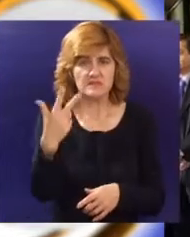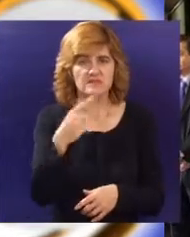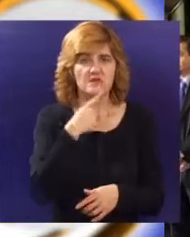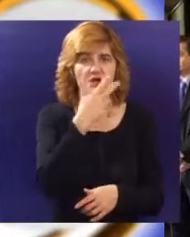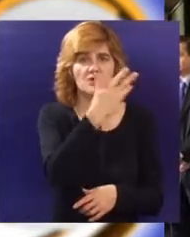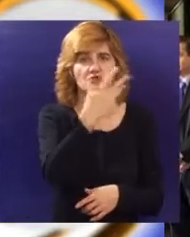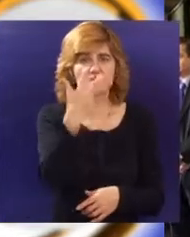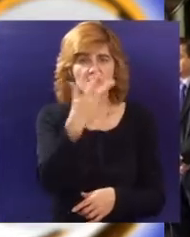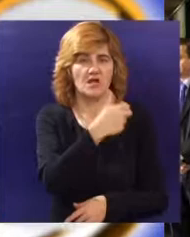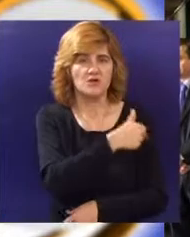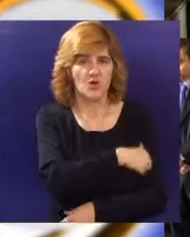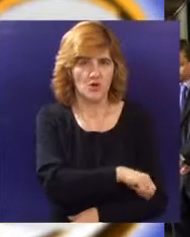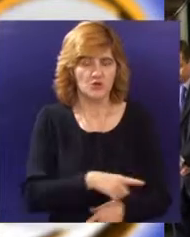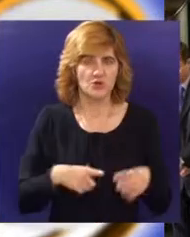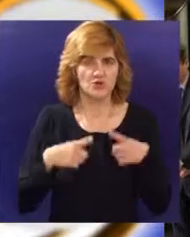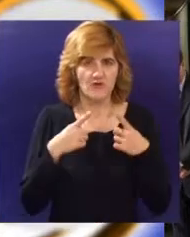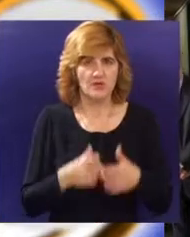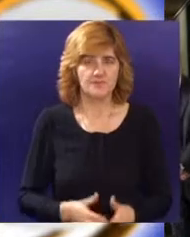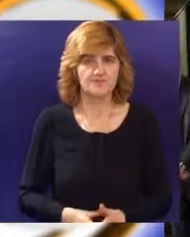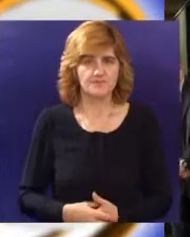i 43. godini života.